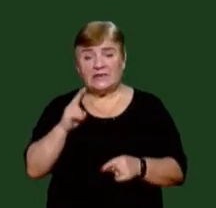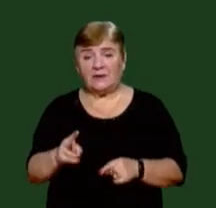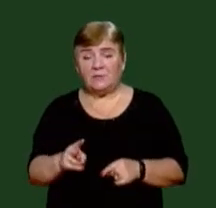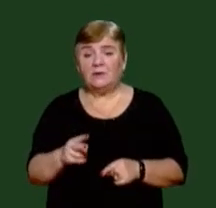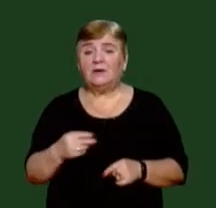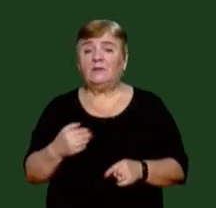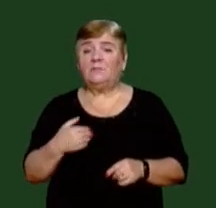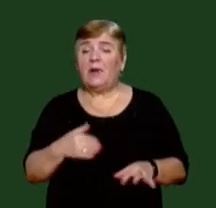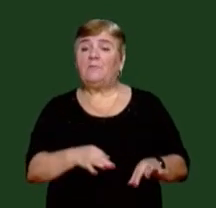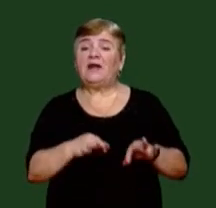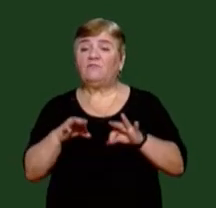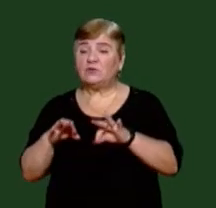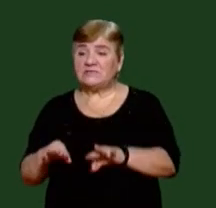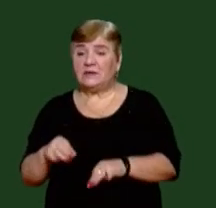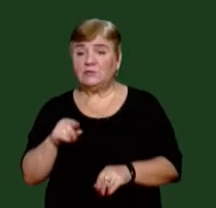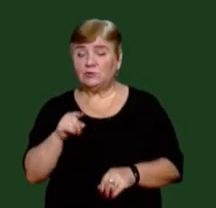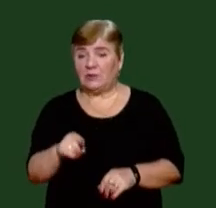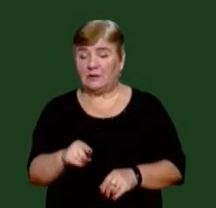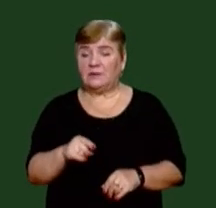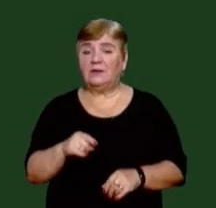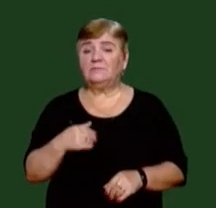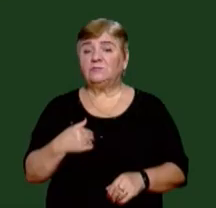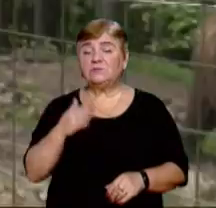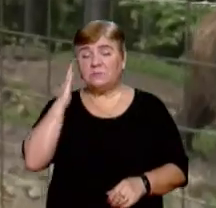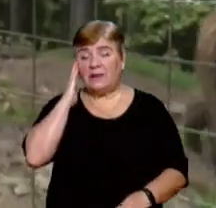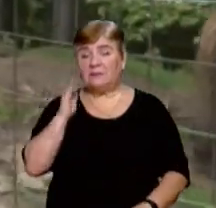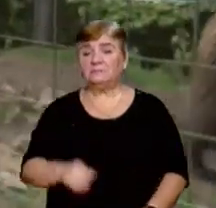не дивили, бо сьогодні переводили кілька. Ні в цілу зубу не вставили.